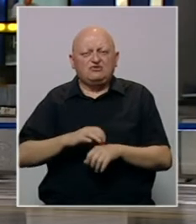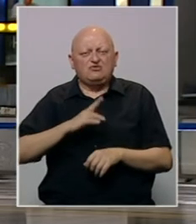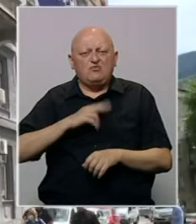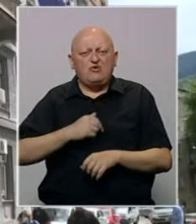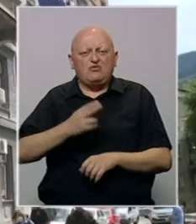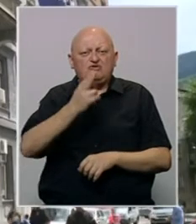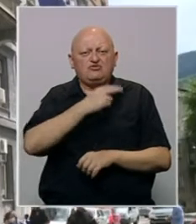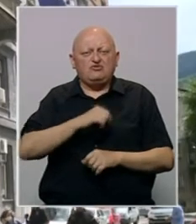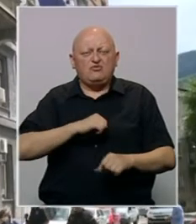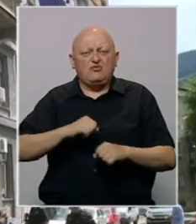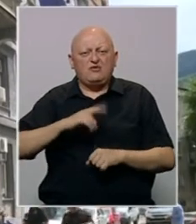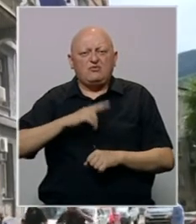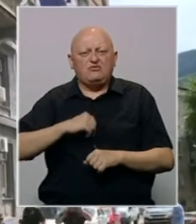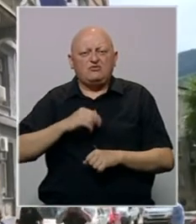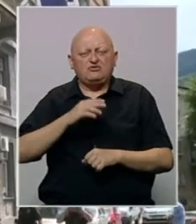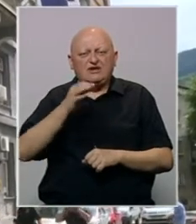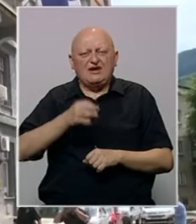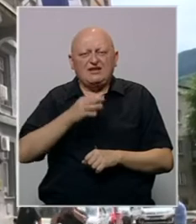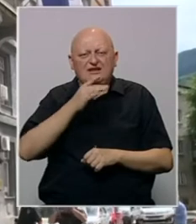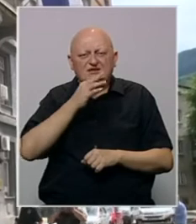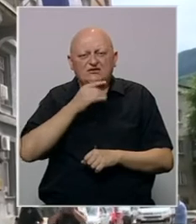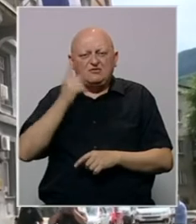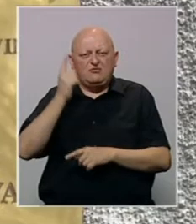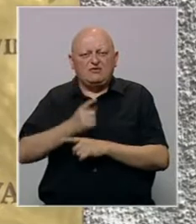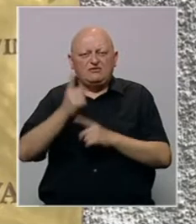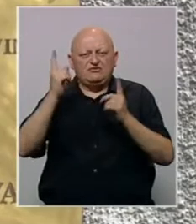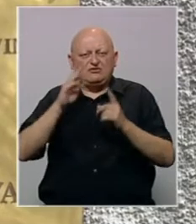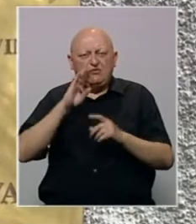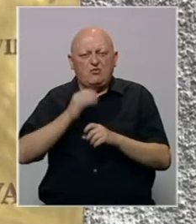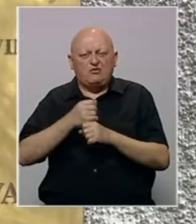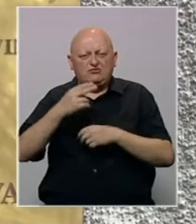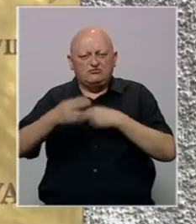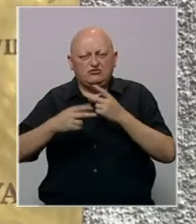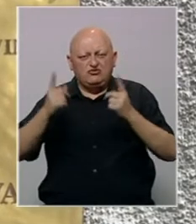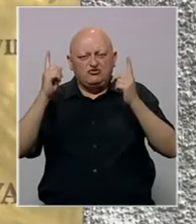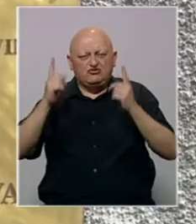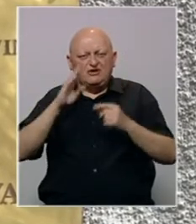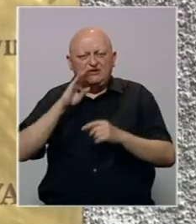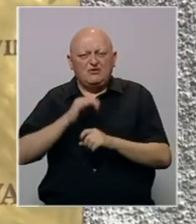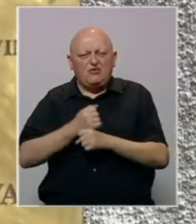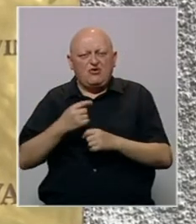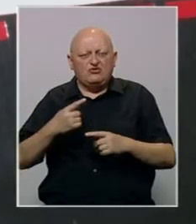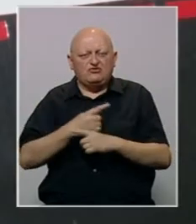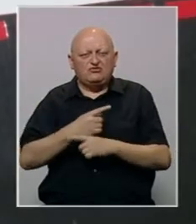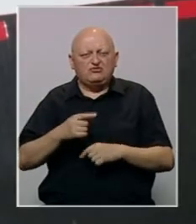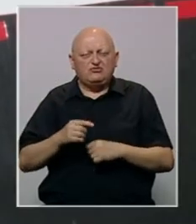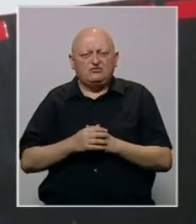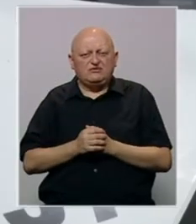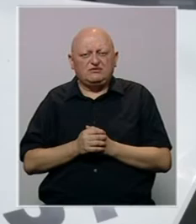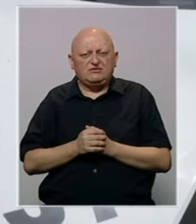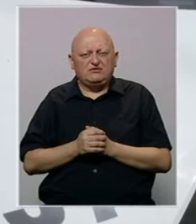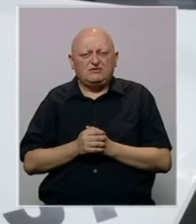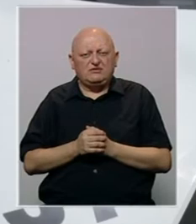Akciju provode policijski službenici, uprave policije Mupa kantona Sarajevo po naredbi Suda Bosne i Hercegovine, a pod nadzorom